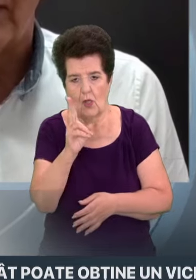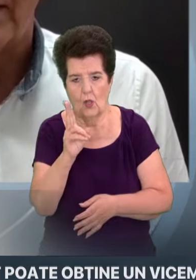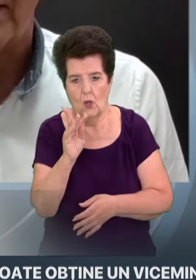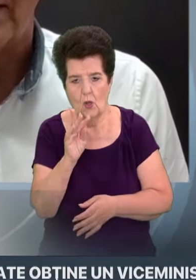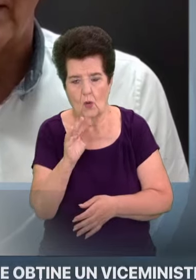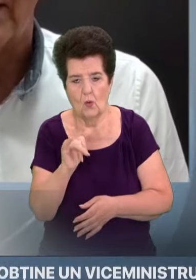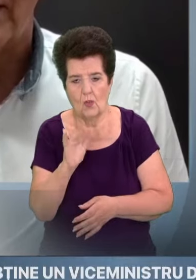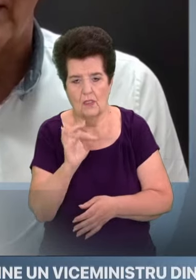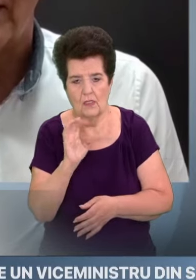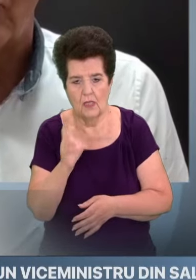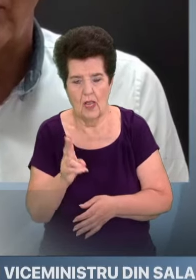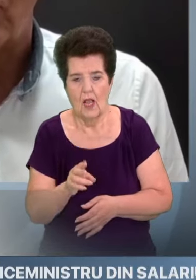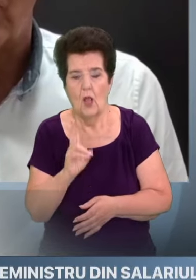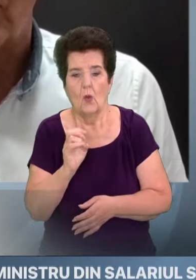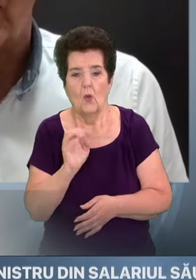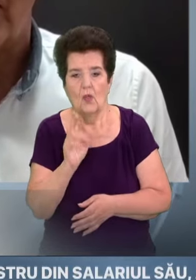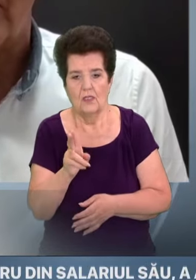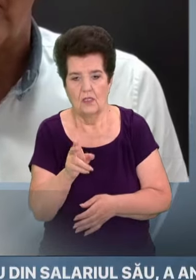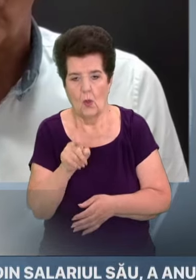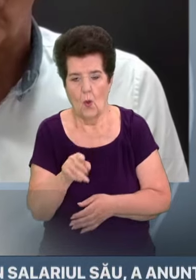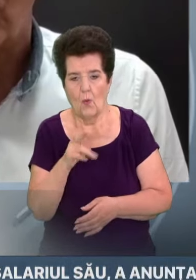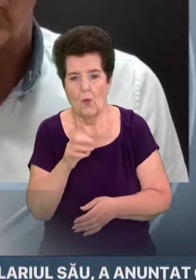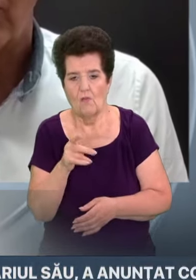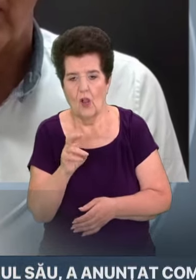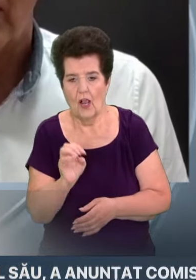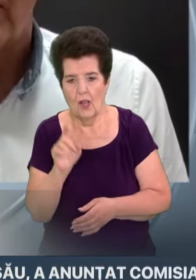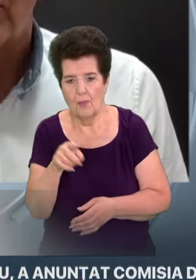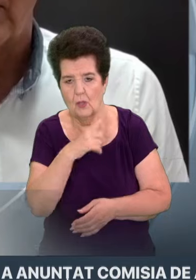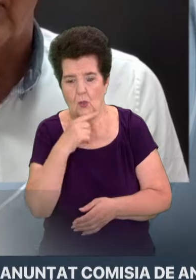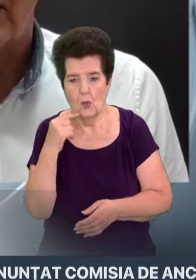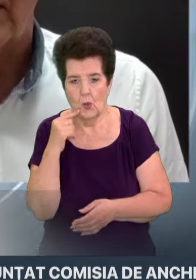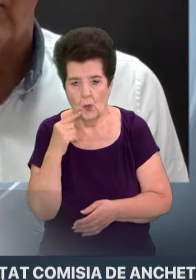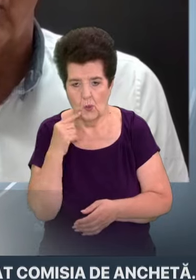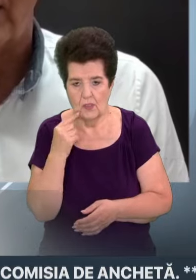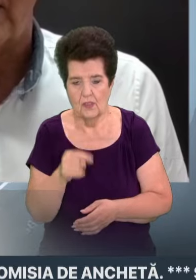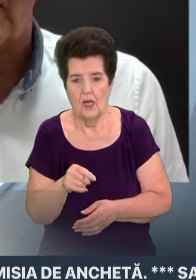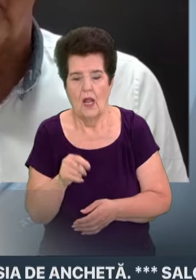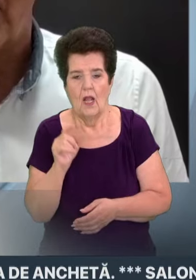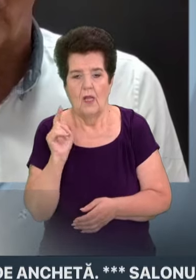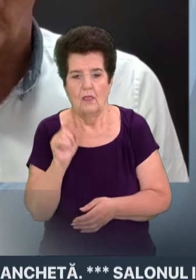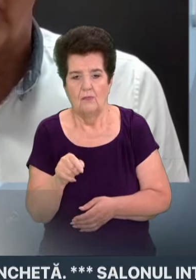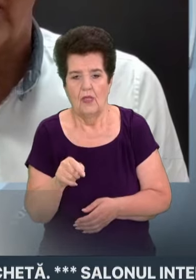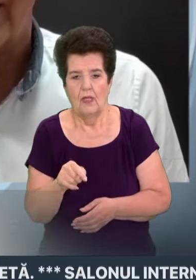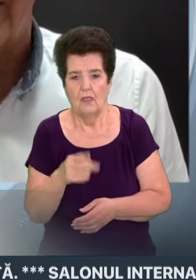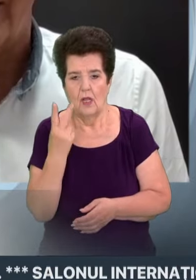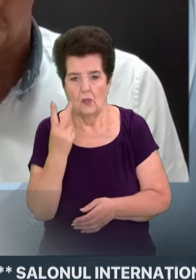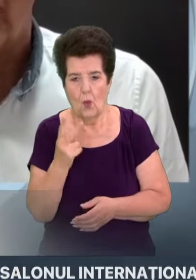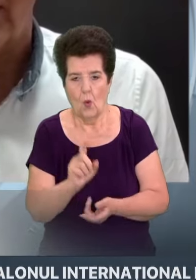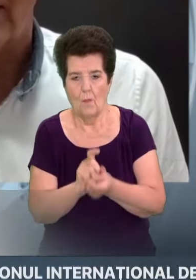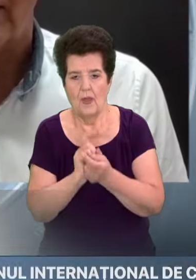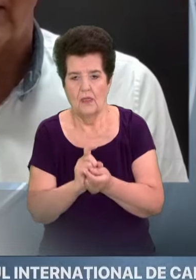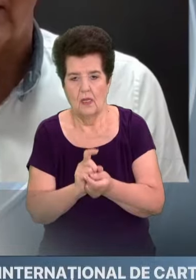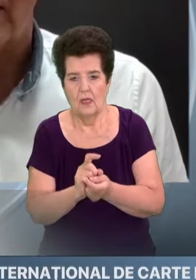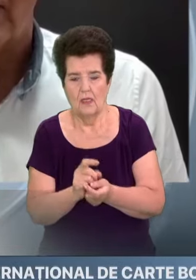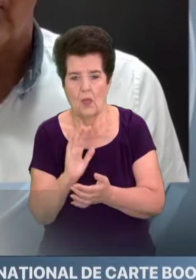Kurskul reprezintă însă, de data aceasta, o provocare pentru ruși, pentru că, în definitiv, noi asistăm la două bătălii în